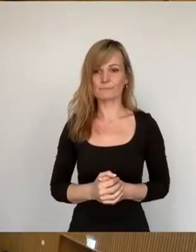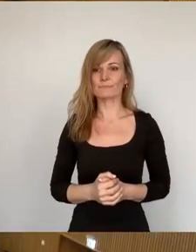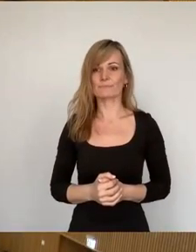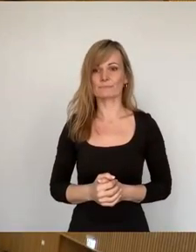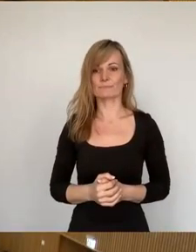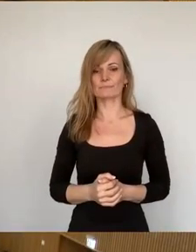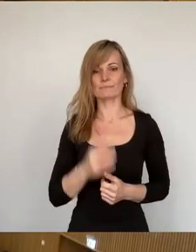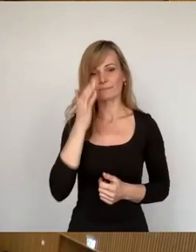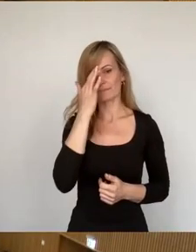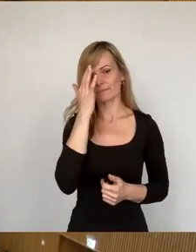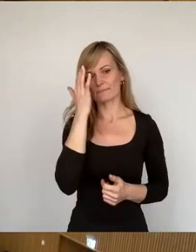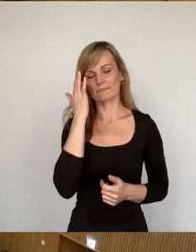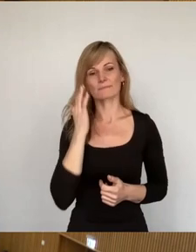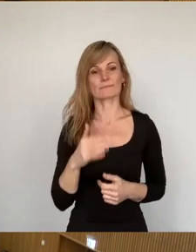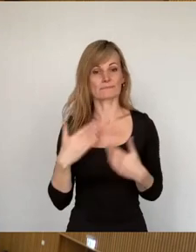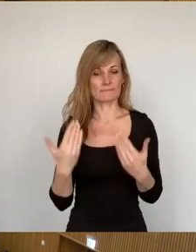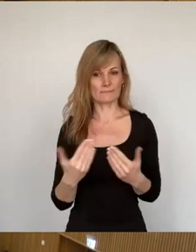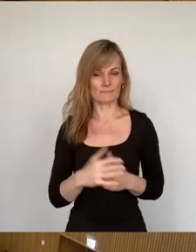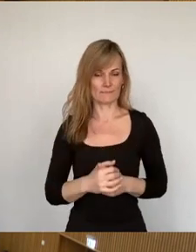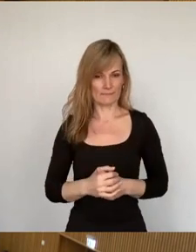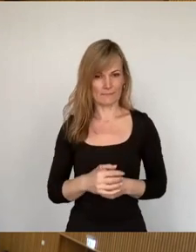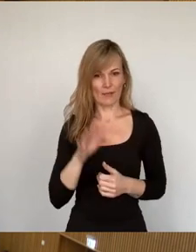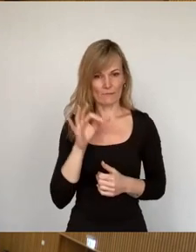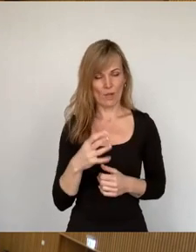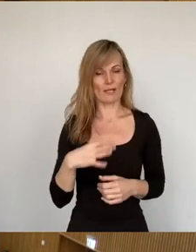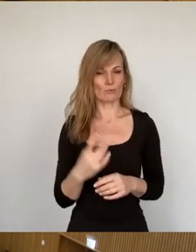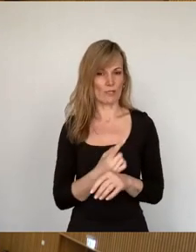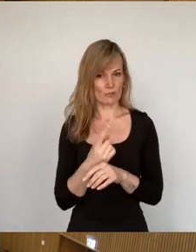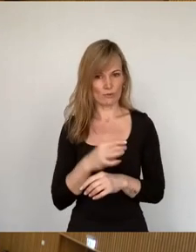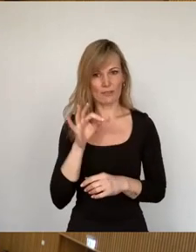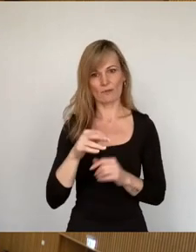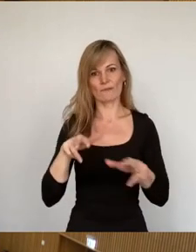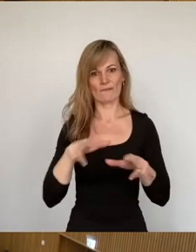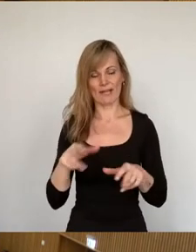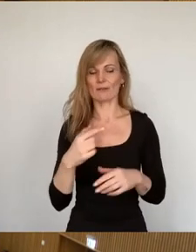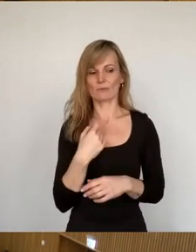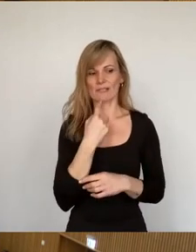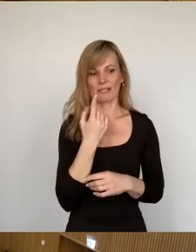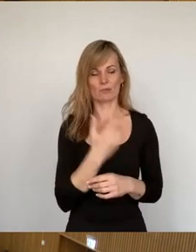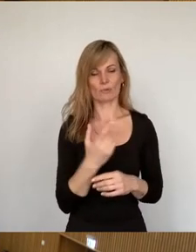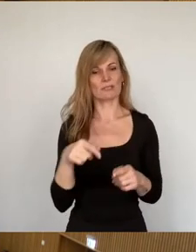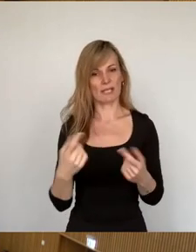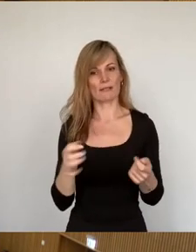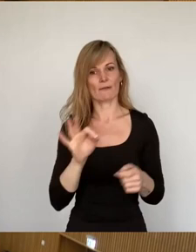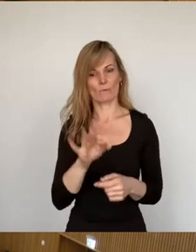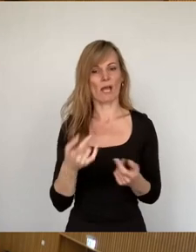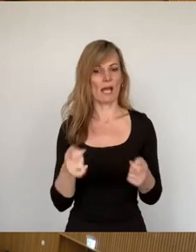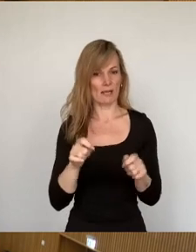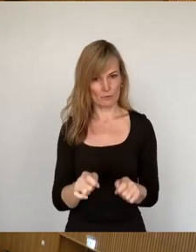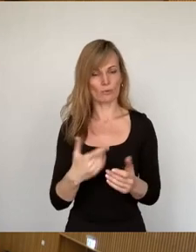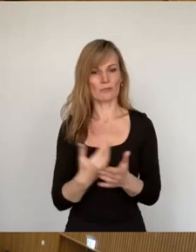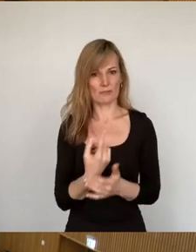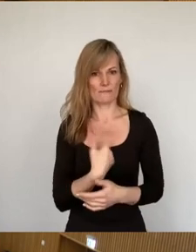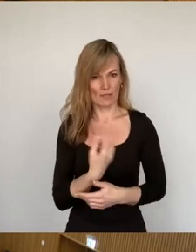Soweit die Einreicherin für die Aktuelle Stunde. Für die Verwaltung sage ich schon, werden wir uns dann zum Abschluss wie üblich positionieren